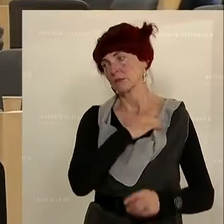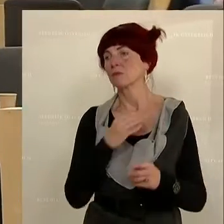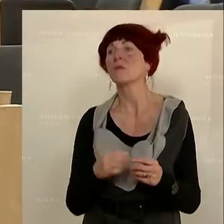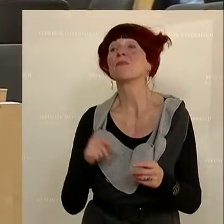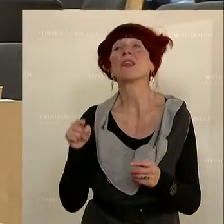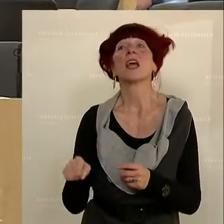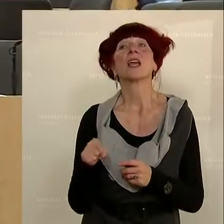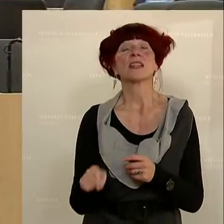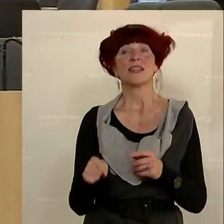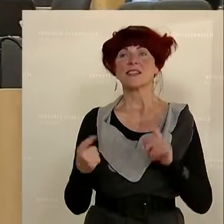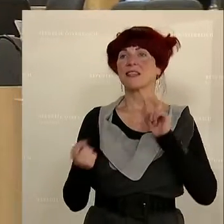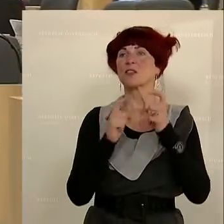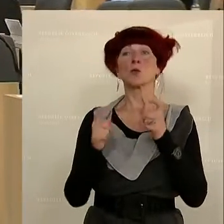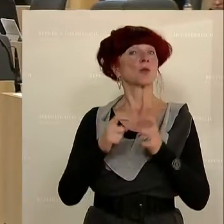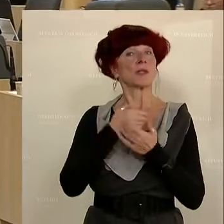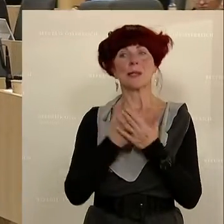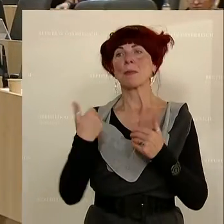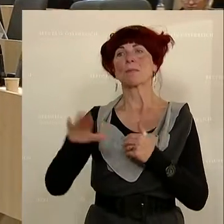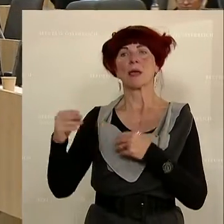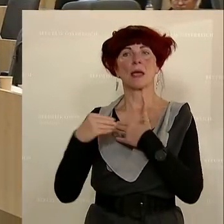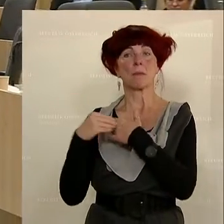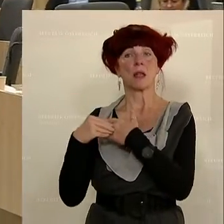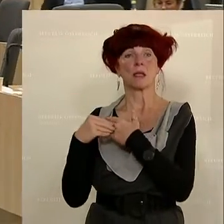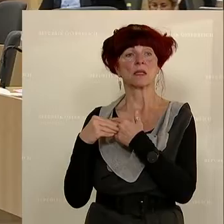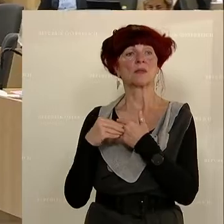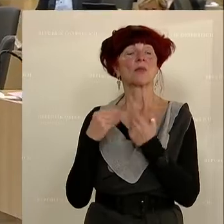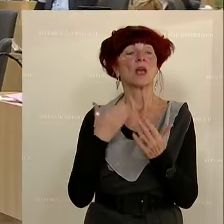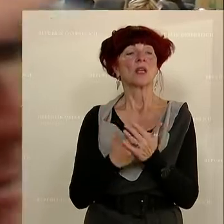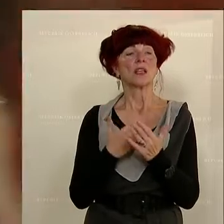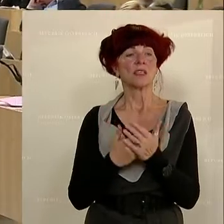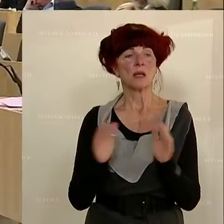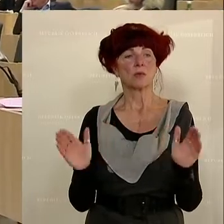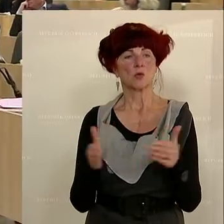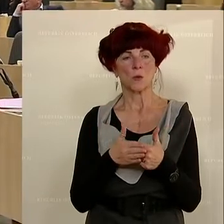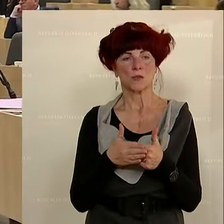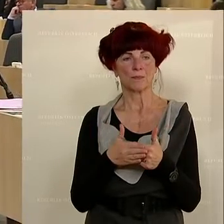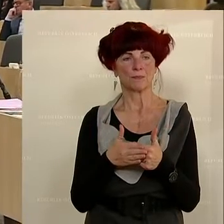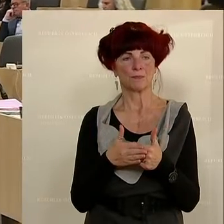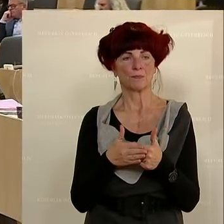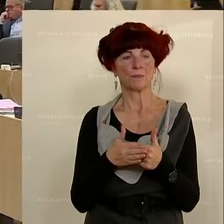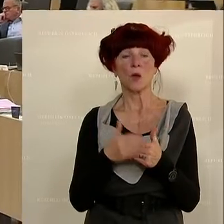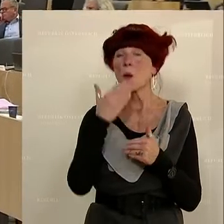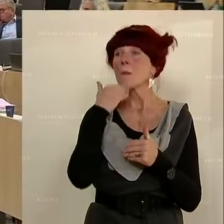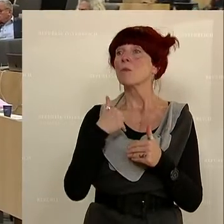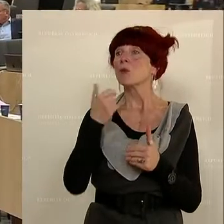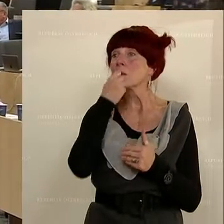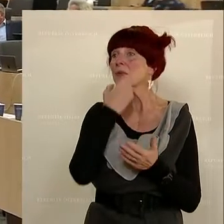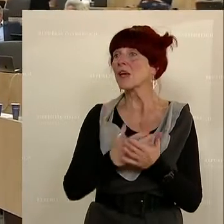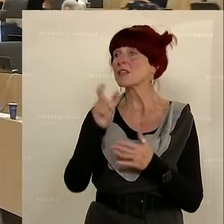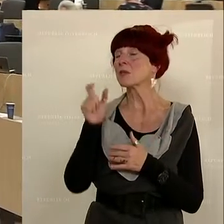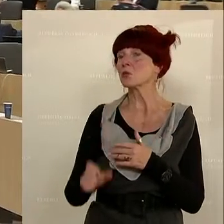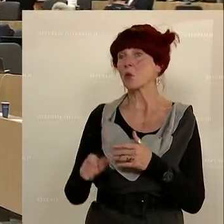Zu dieser Debatte ist nun niemand mehr zu Wort gemeldet, daher ist sie geschlossen. Wünscht einer der Berichterstatter das